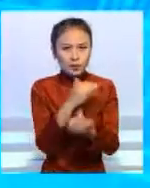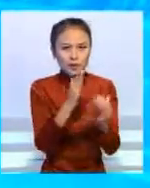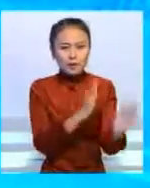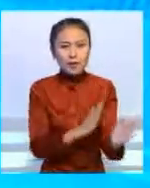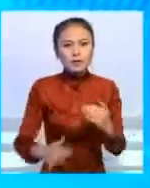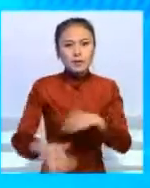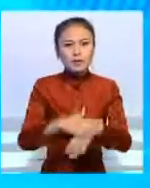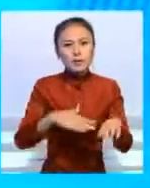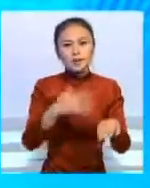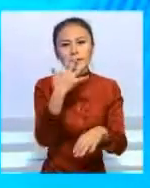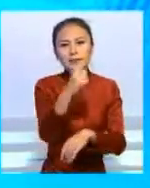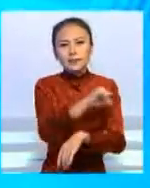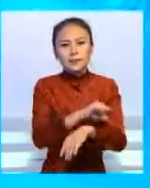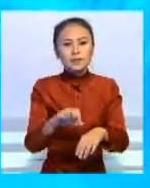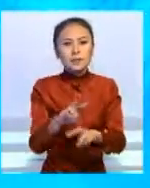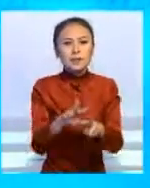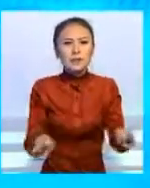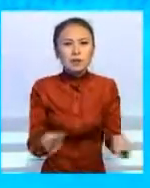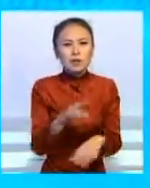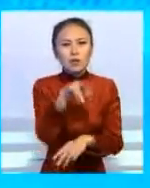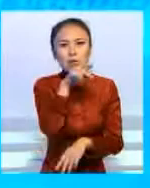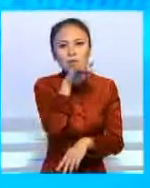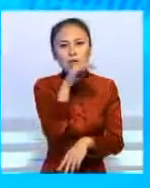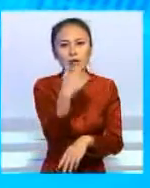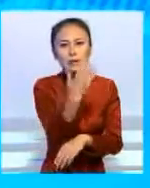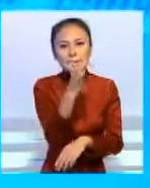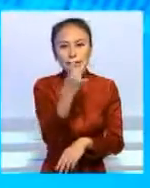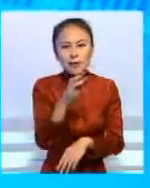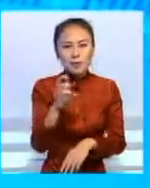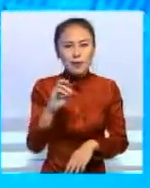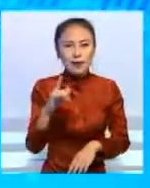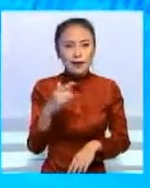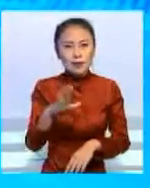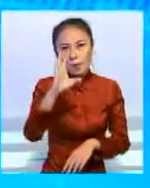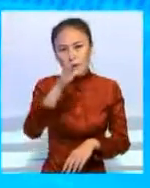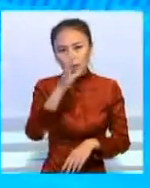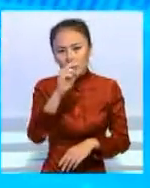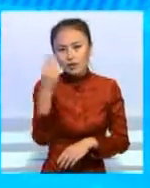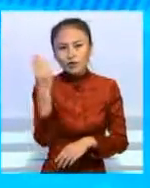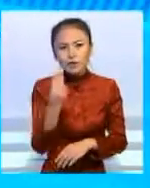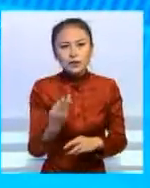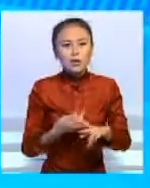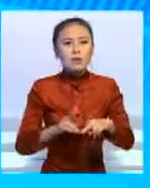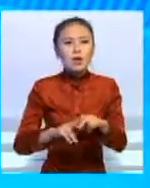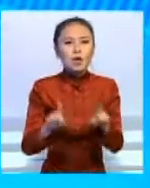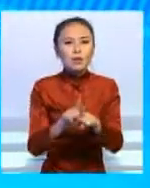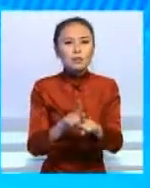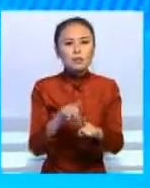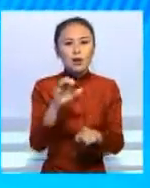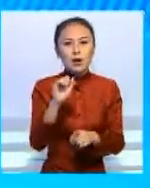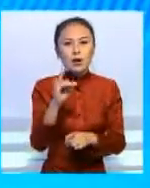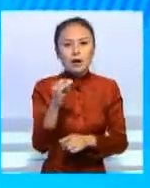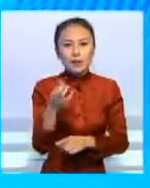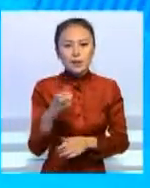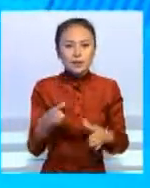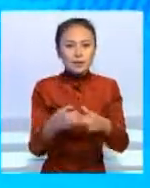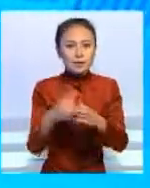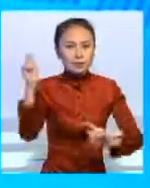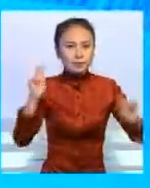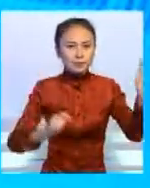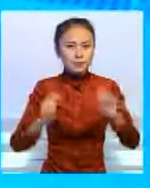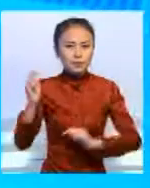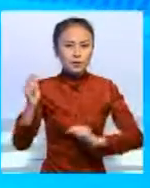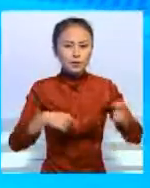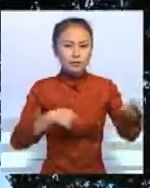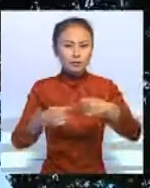Осы ретті еліміздің сұртқыстер министрі, ұңтүстік Корея, Сирия, Билге, Болгария, Швеция және Саут Арабиясынан келген әрпестермен